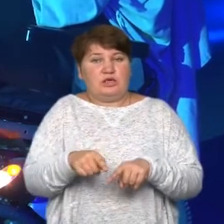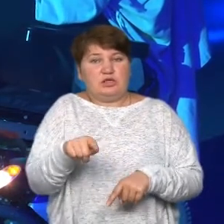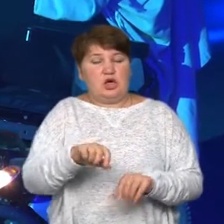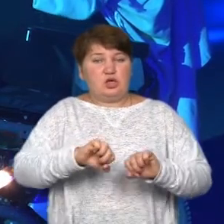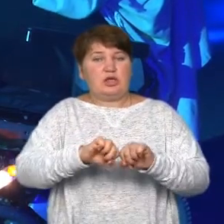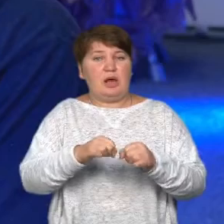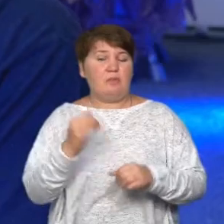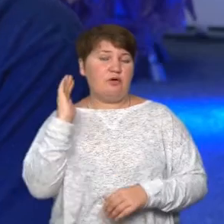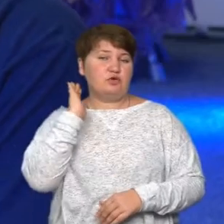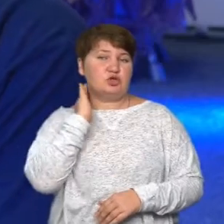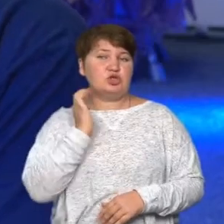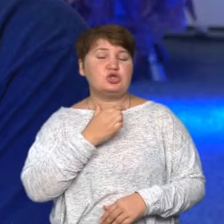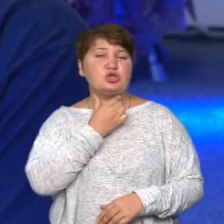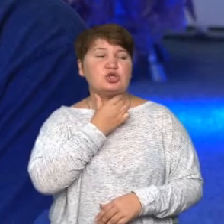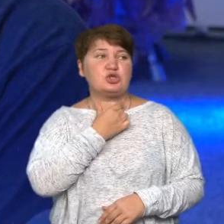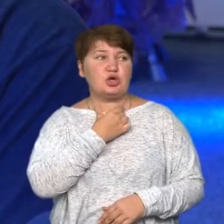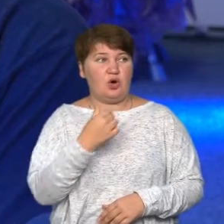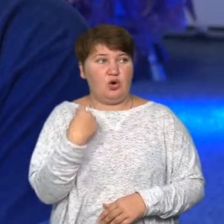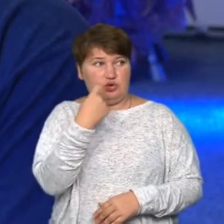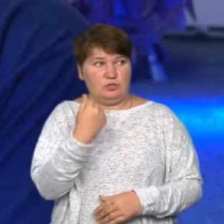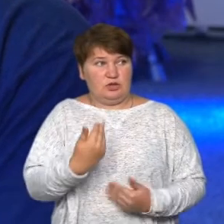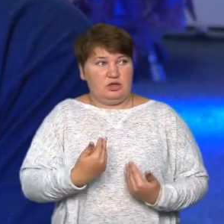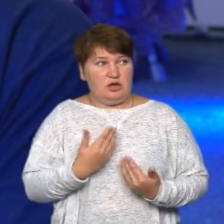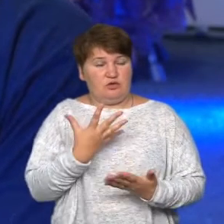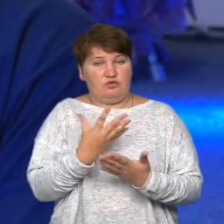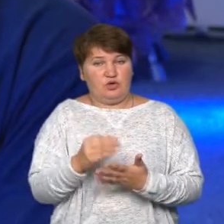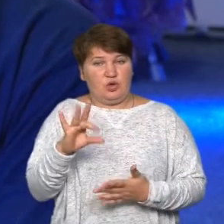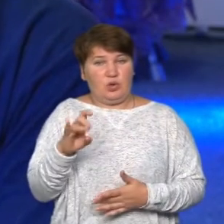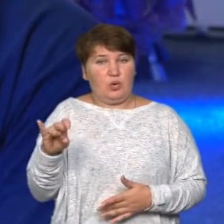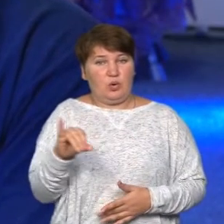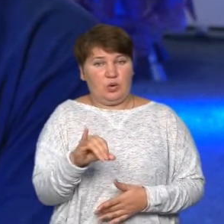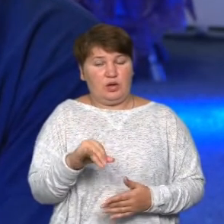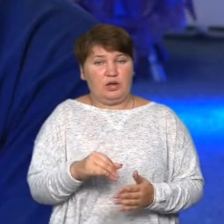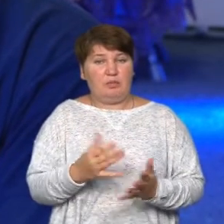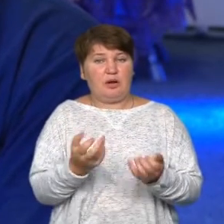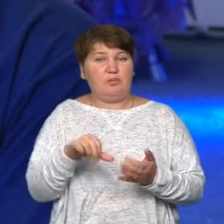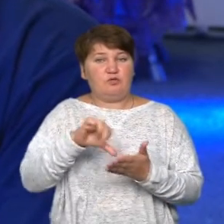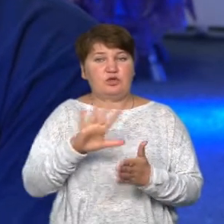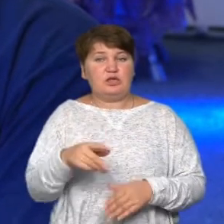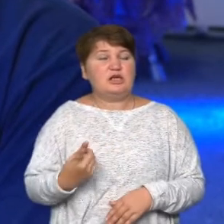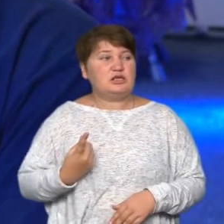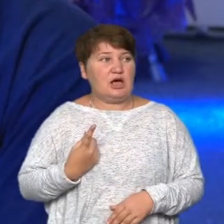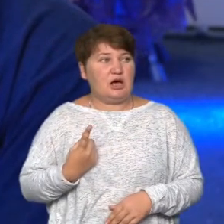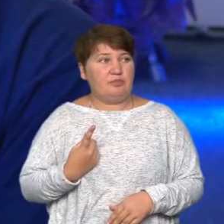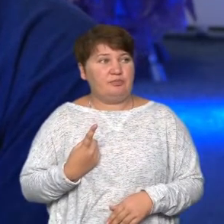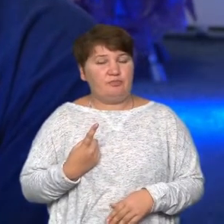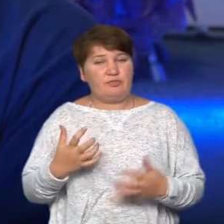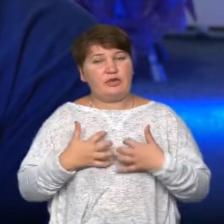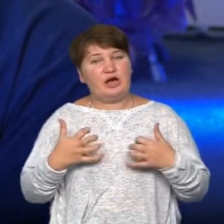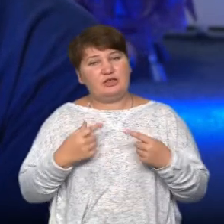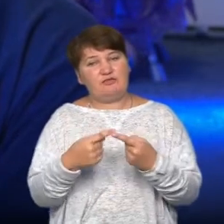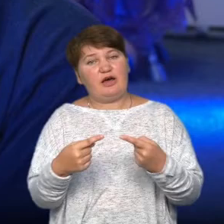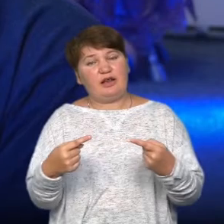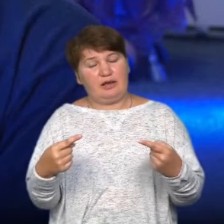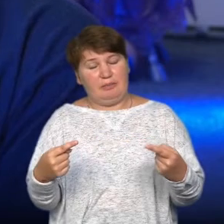шию. Особисто я в своїй ролі, приймаю участь не сам, а з тваринками. Замаю